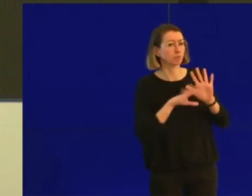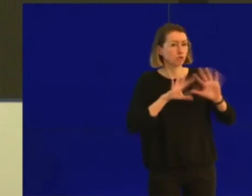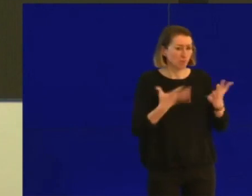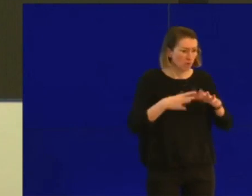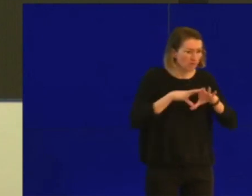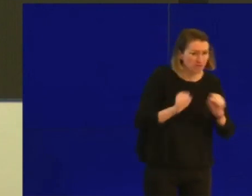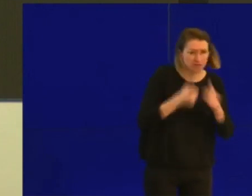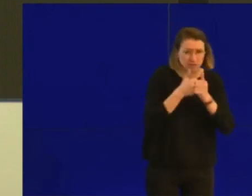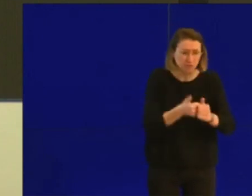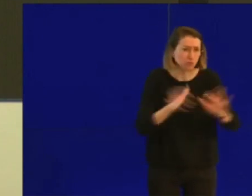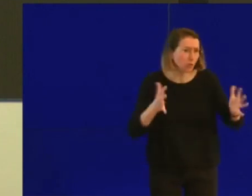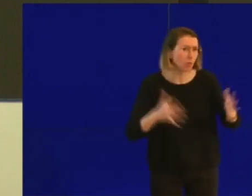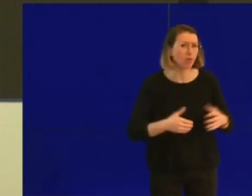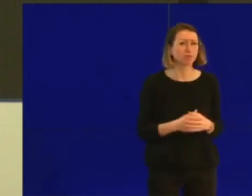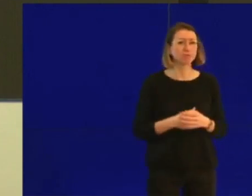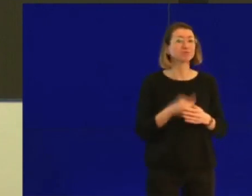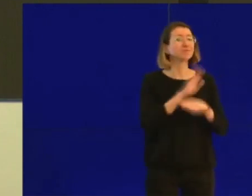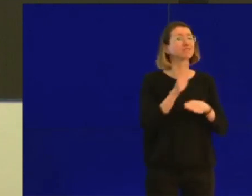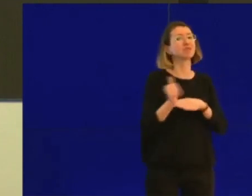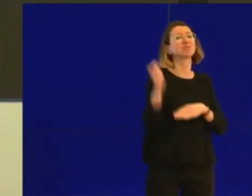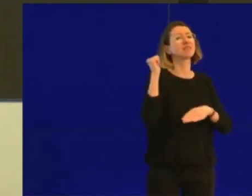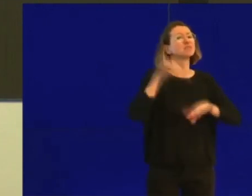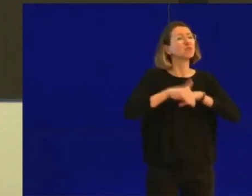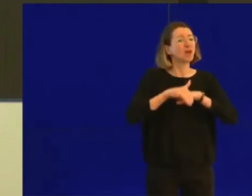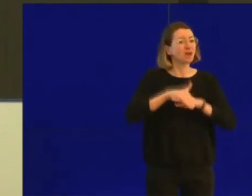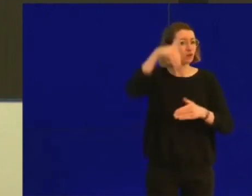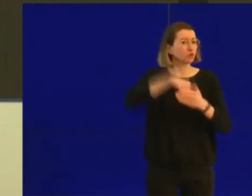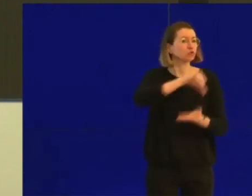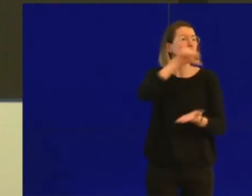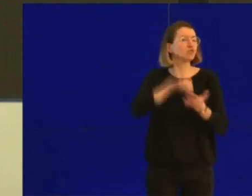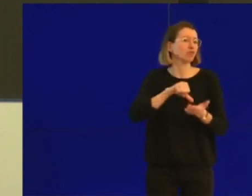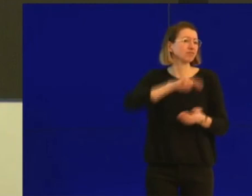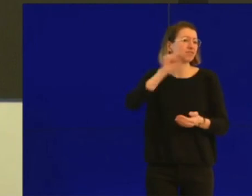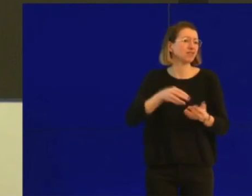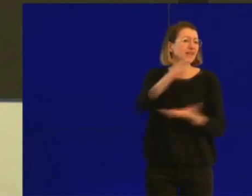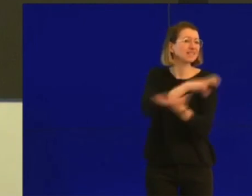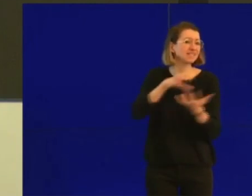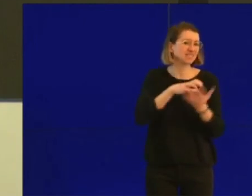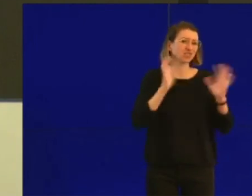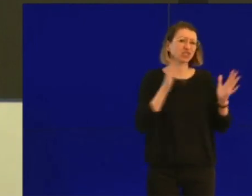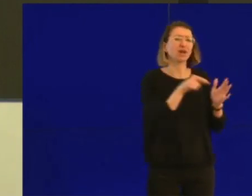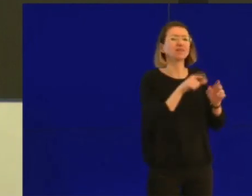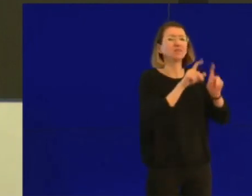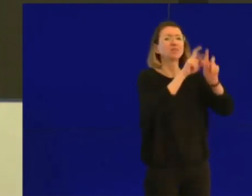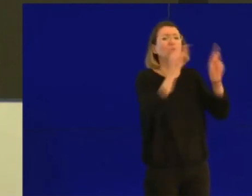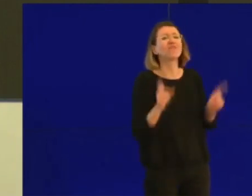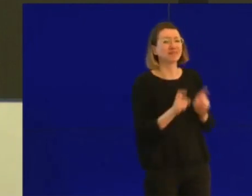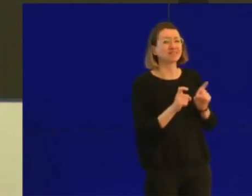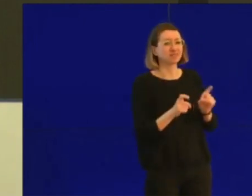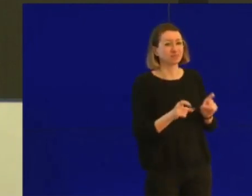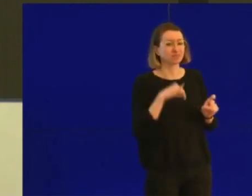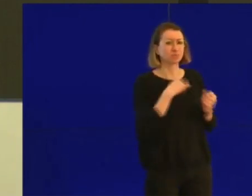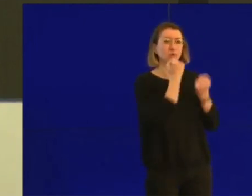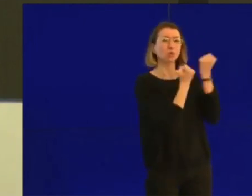Hier soir, par exemple, on a encore eu au niveau du centre de crise nationale des contacts aussi avec les gouverneurs de province, qui eux sont aussi en contact avec vos bourgomestres.